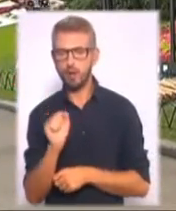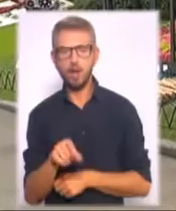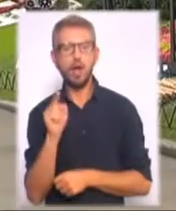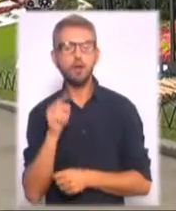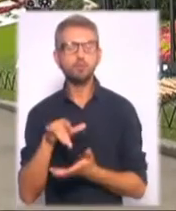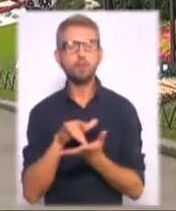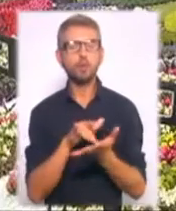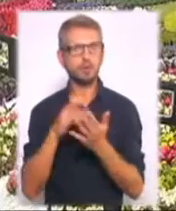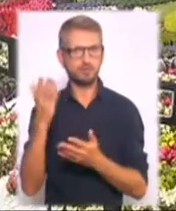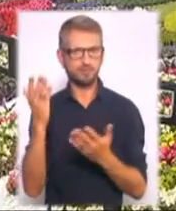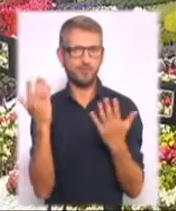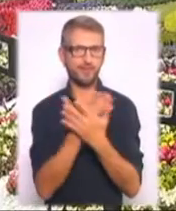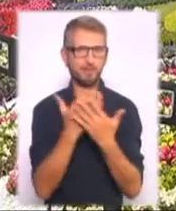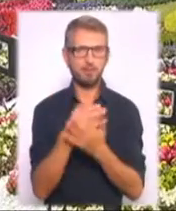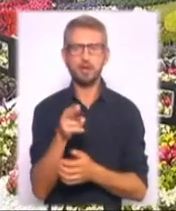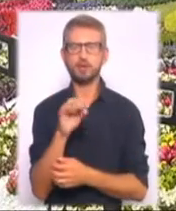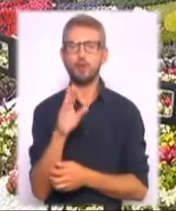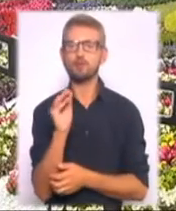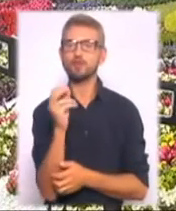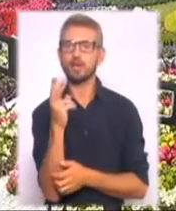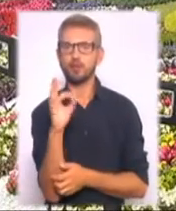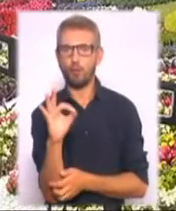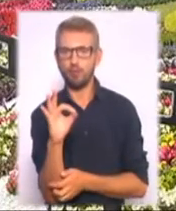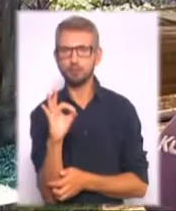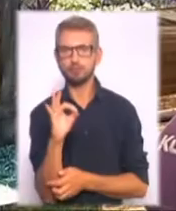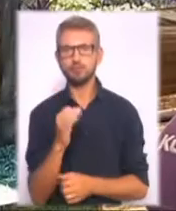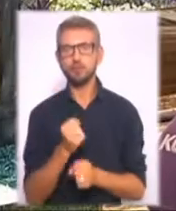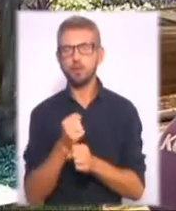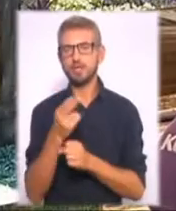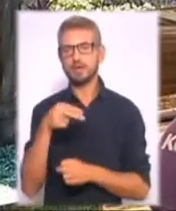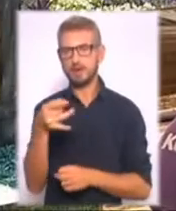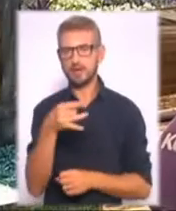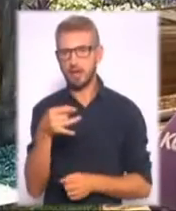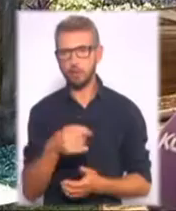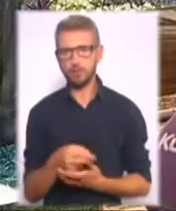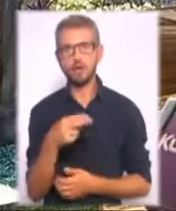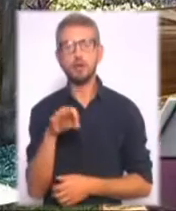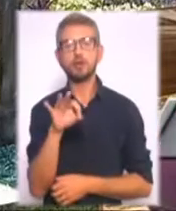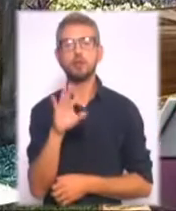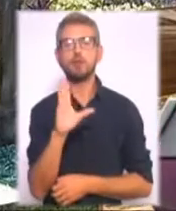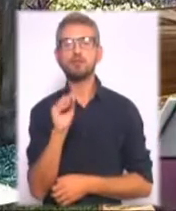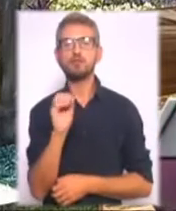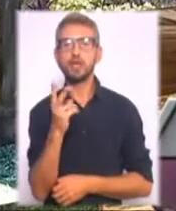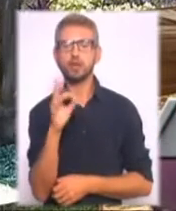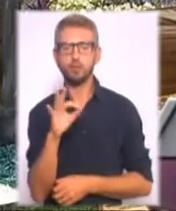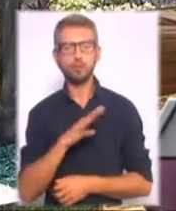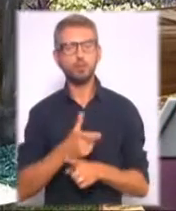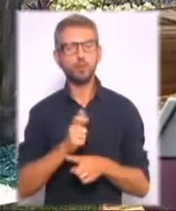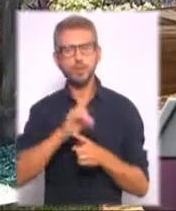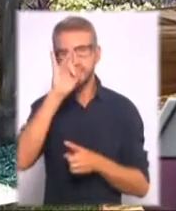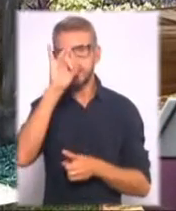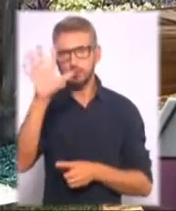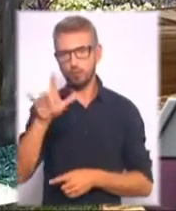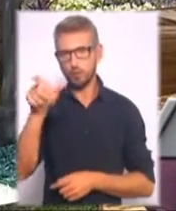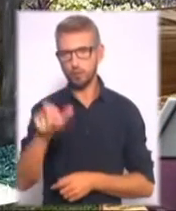геніальну Олександру Довженку створили фахівці Диснянського зеленбуду. Довженко був дуже видатною особистістю. Він